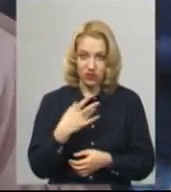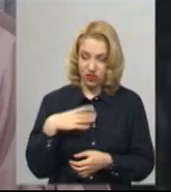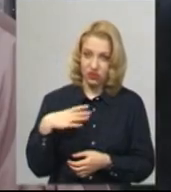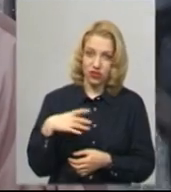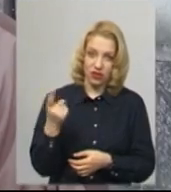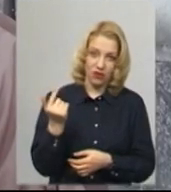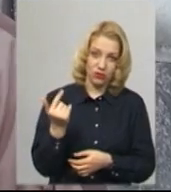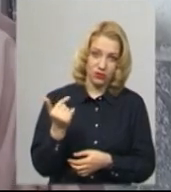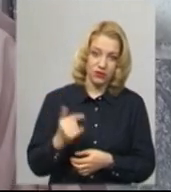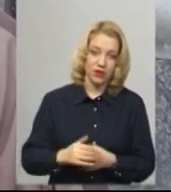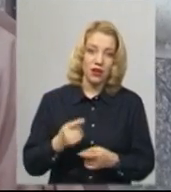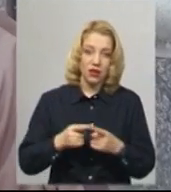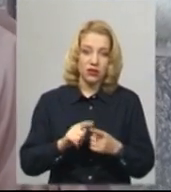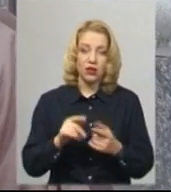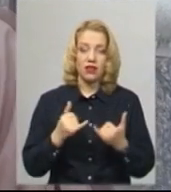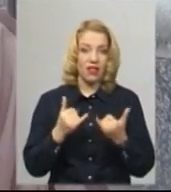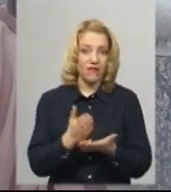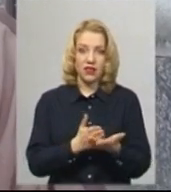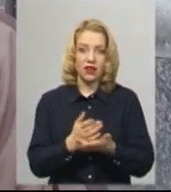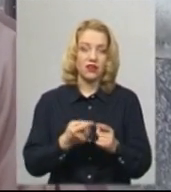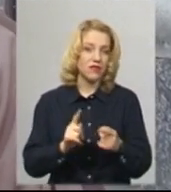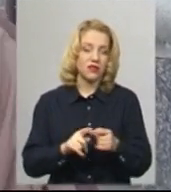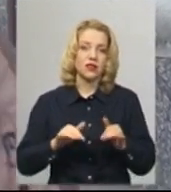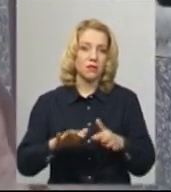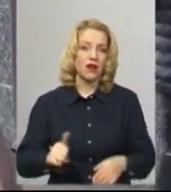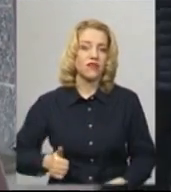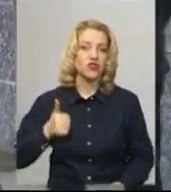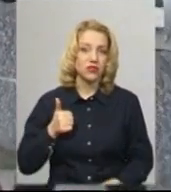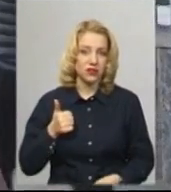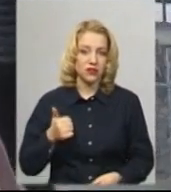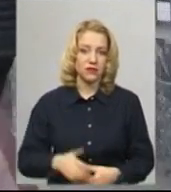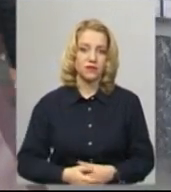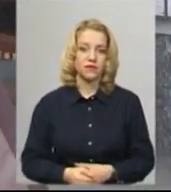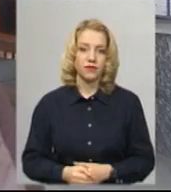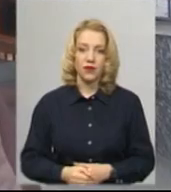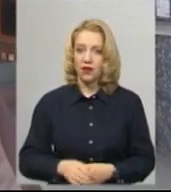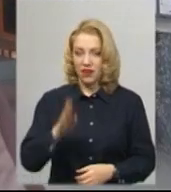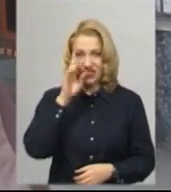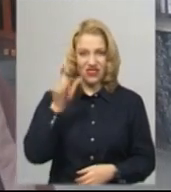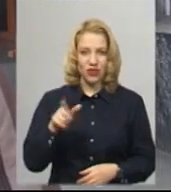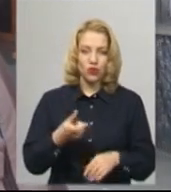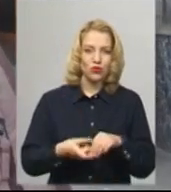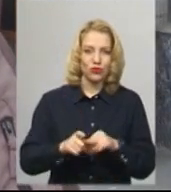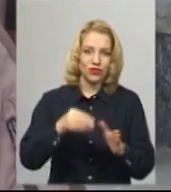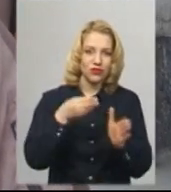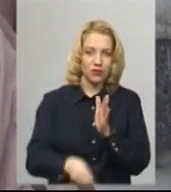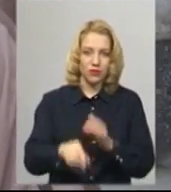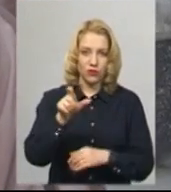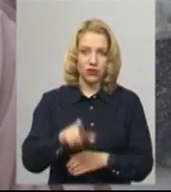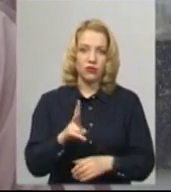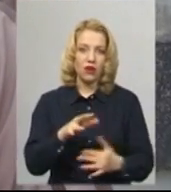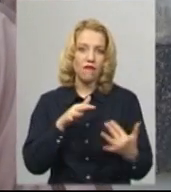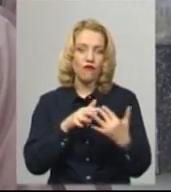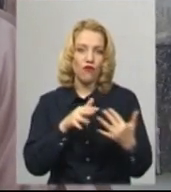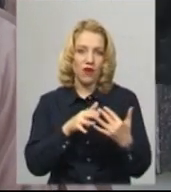завжди хочуть бачити. Для ветеранів це справа честі. Він дуже оскарбив людину, яка воювала.